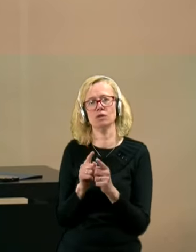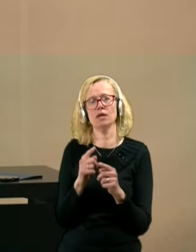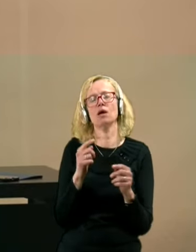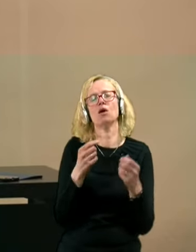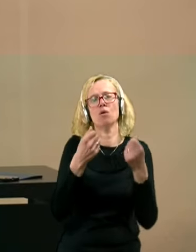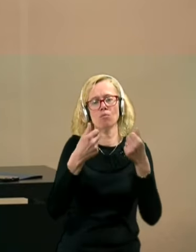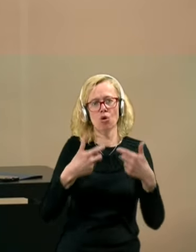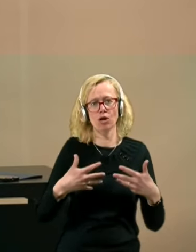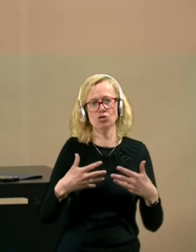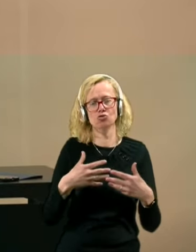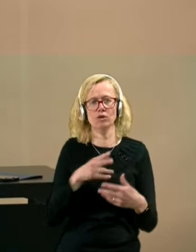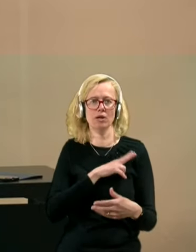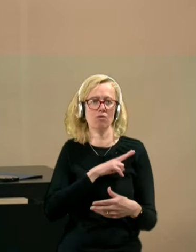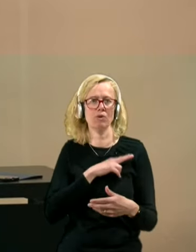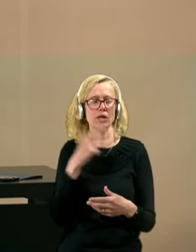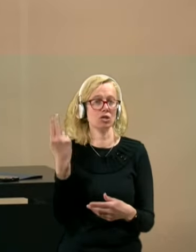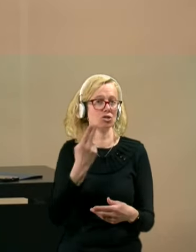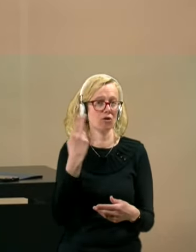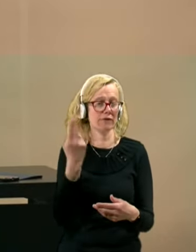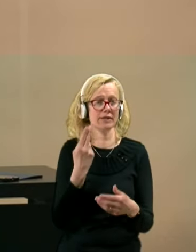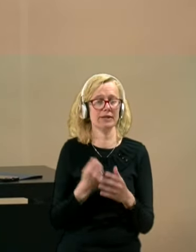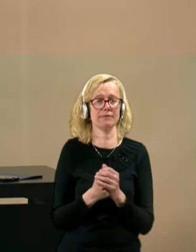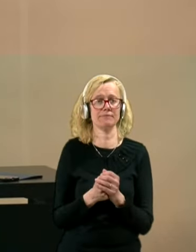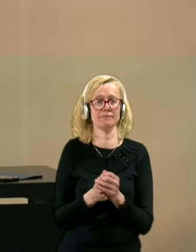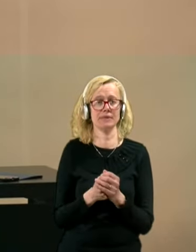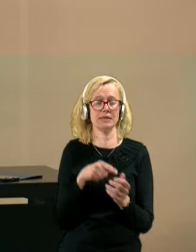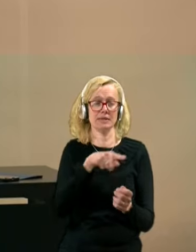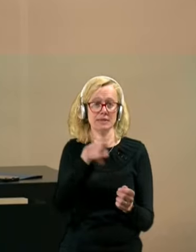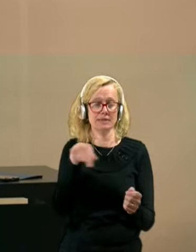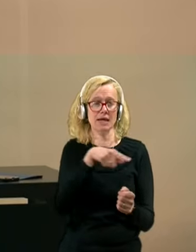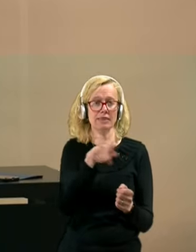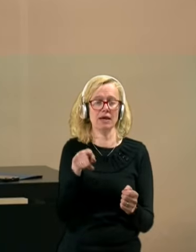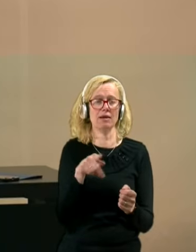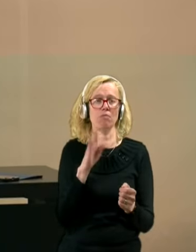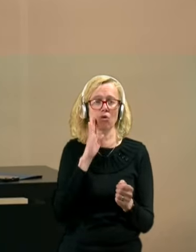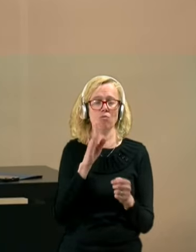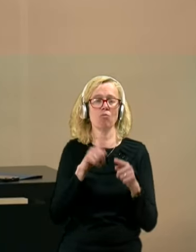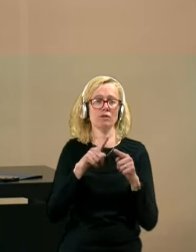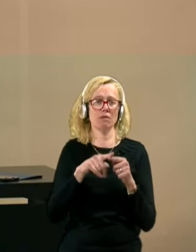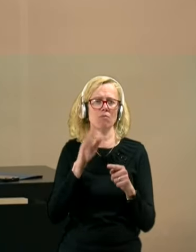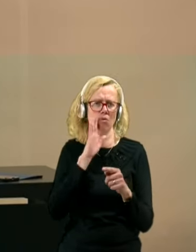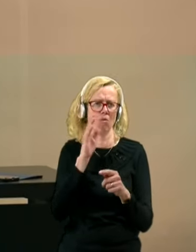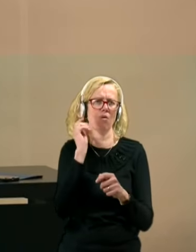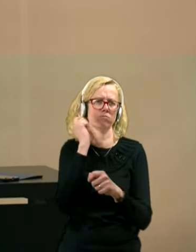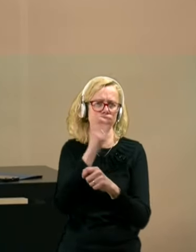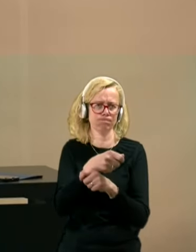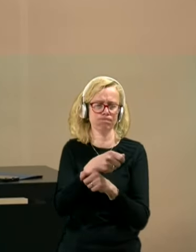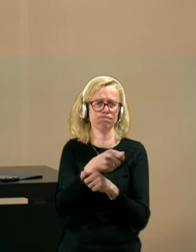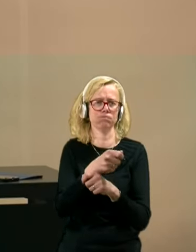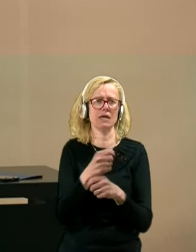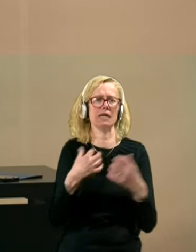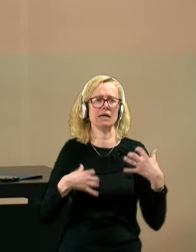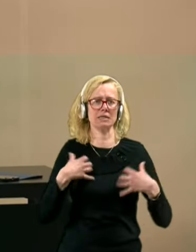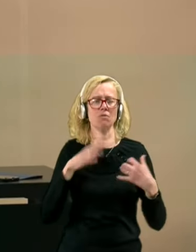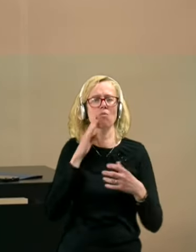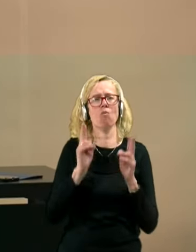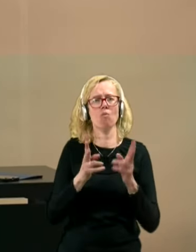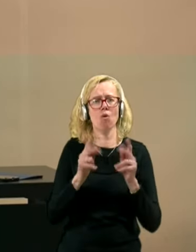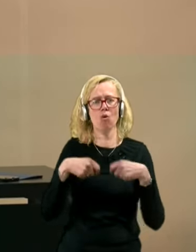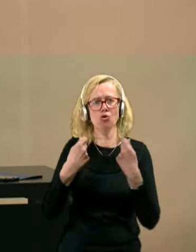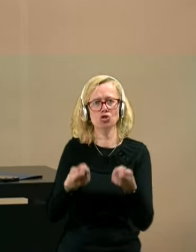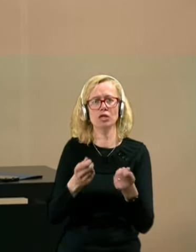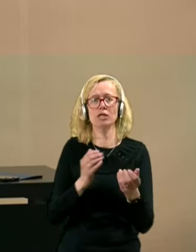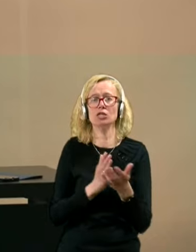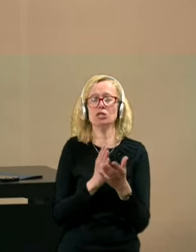Republike Slovenije, s katerim bomo potem, ko bomo prevladali to krizo, omogočili tudi storitveni